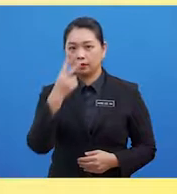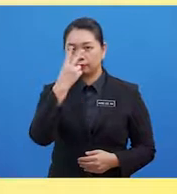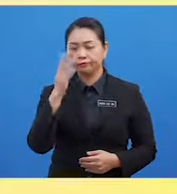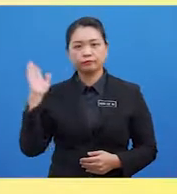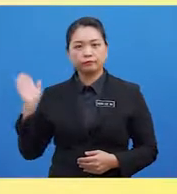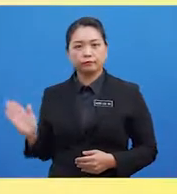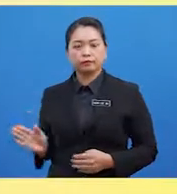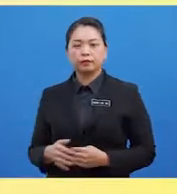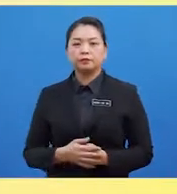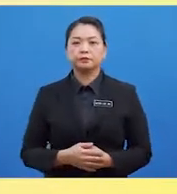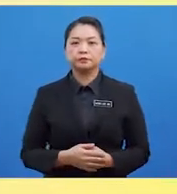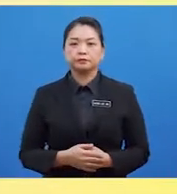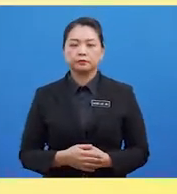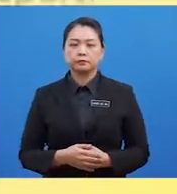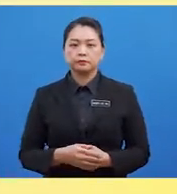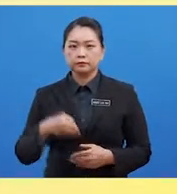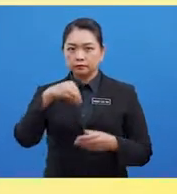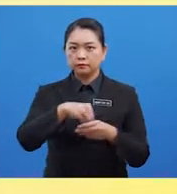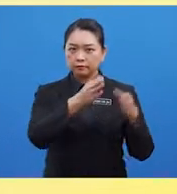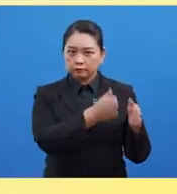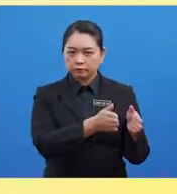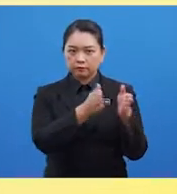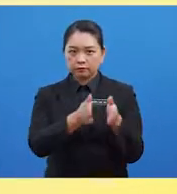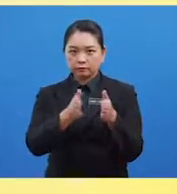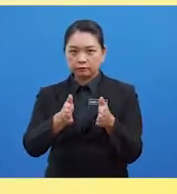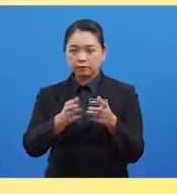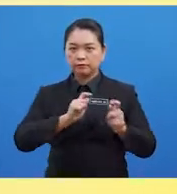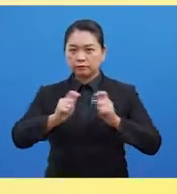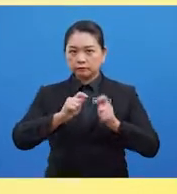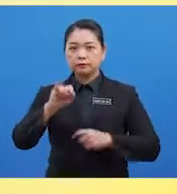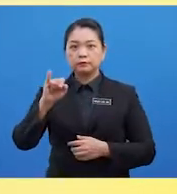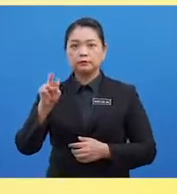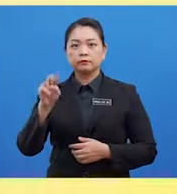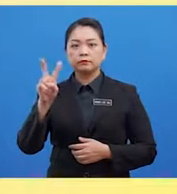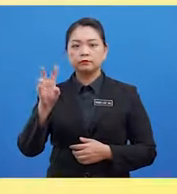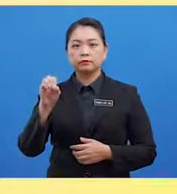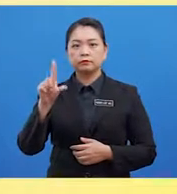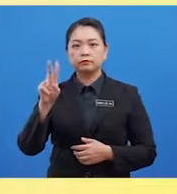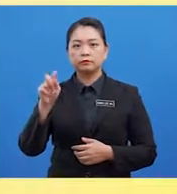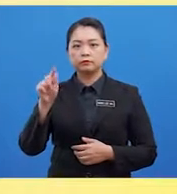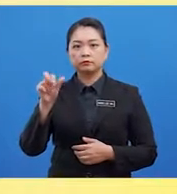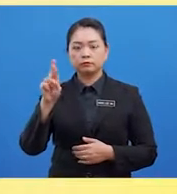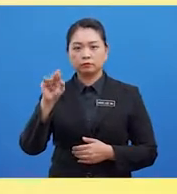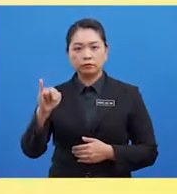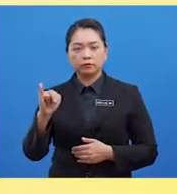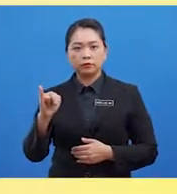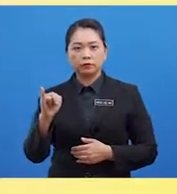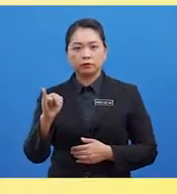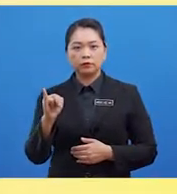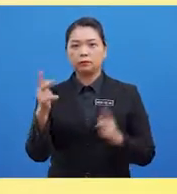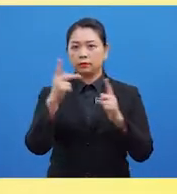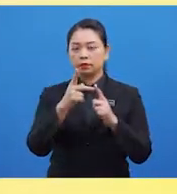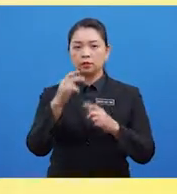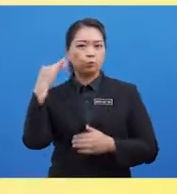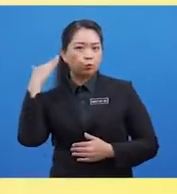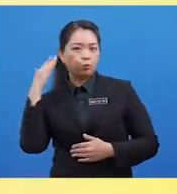Dalam fasa reflex Tindak balas Involuntari Terhadap Ransangan Seperti bunyi Sentuhan